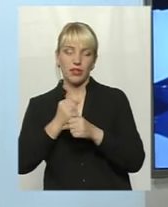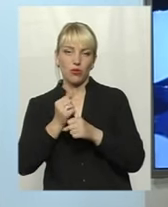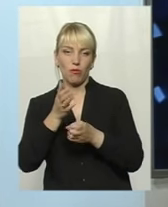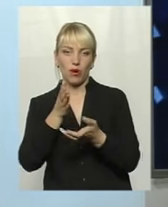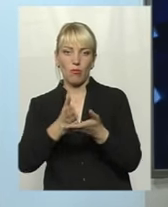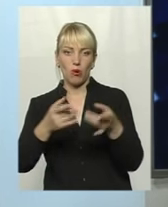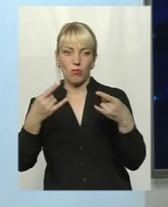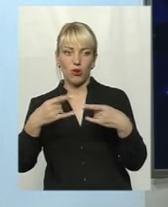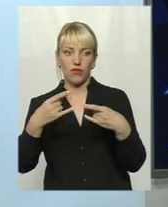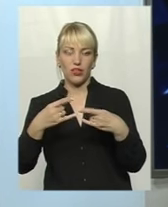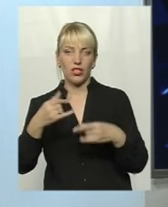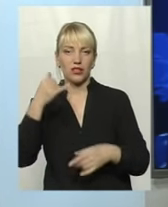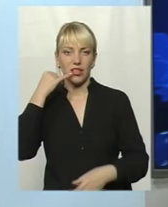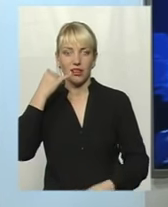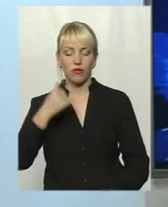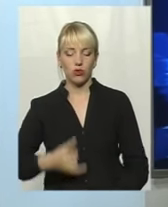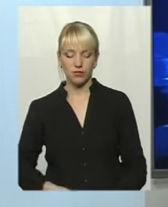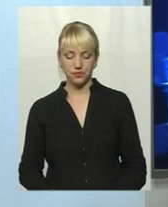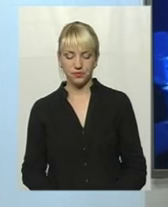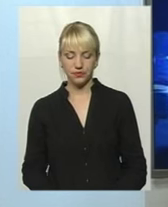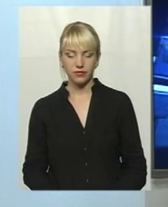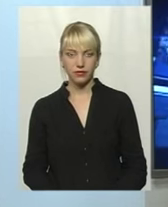-9060. Слухаємо вас. Говоріть, будь ласка.